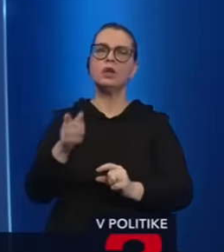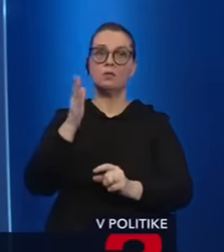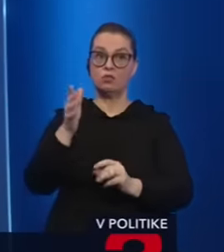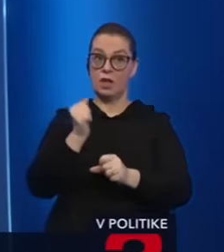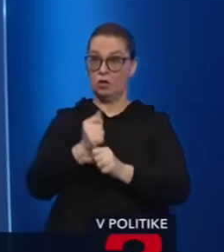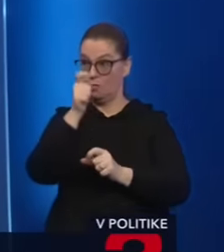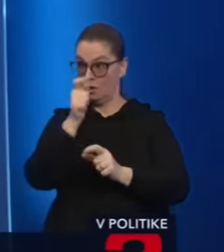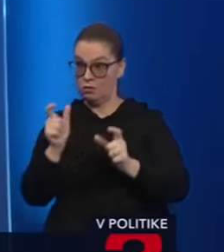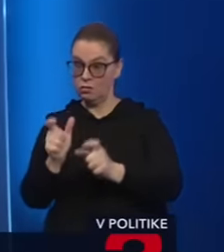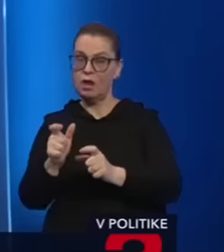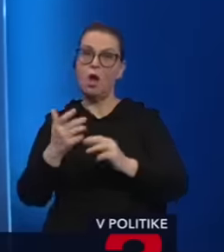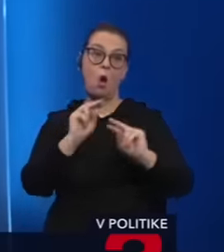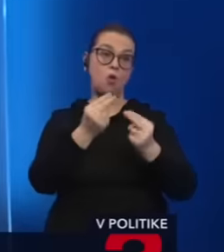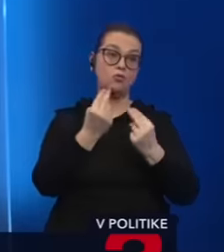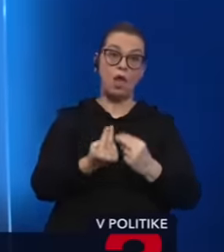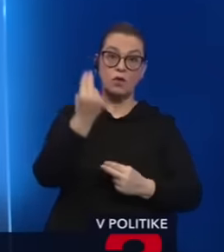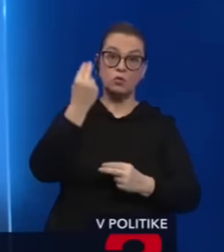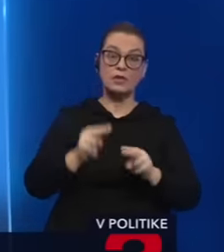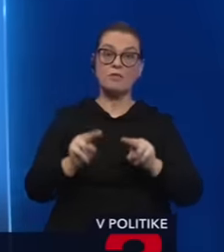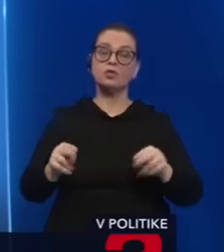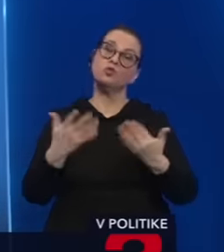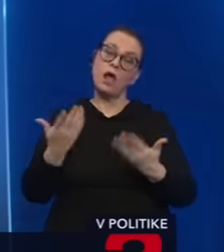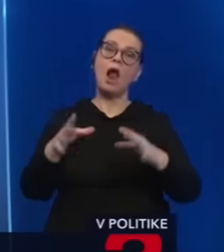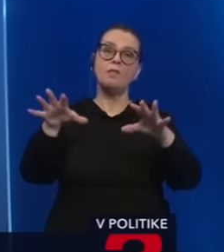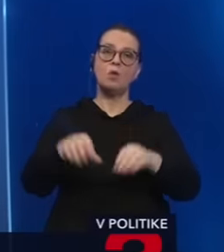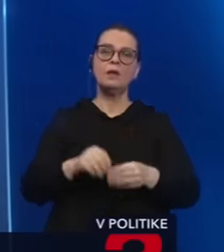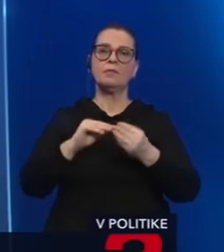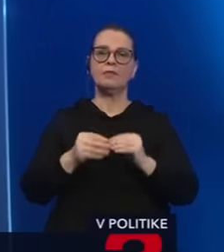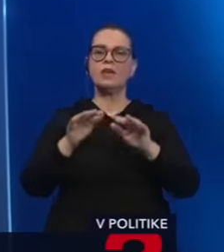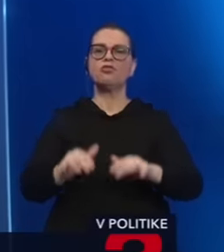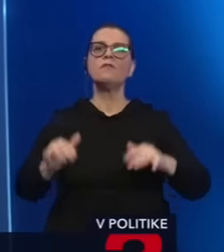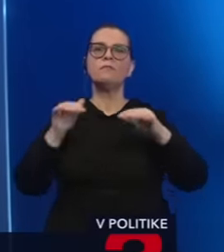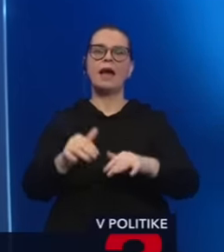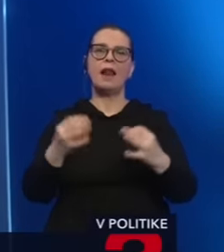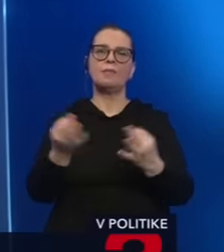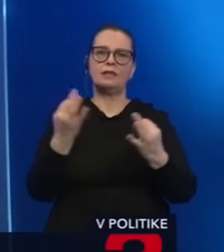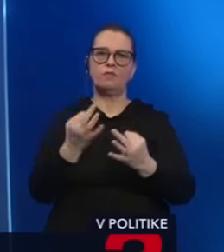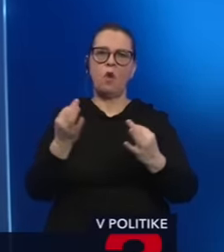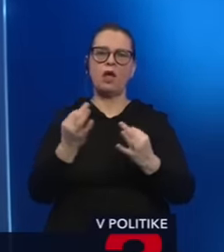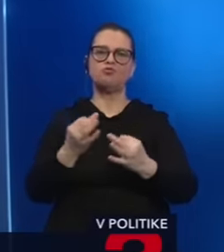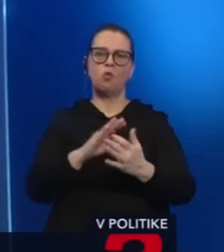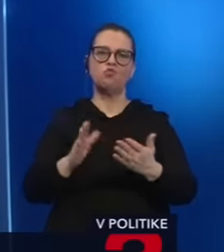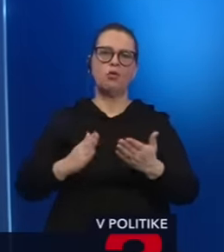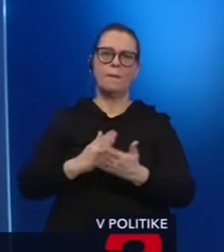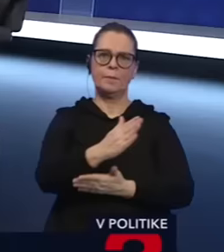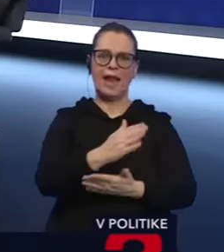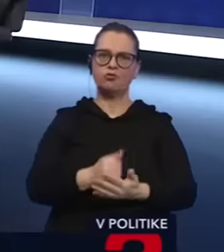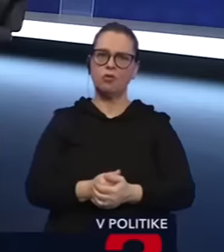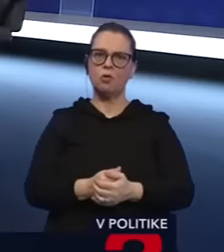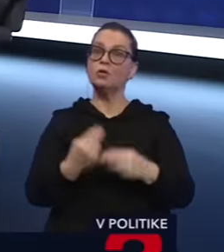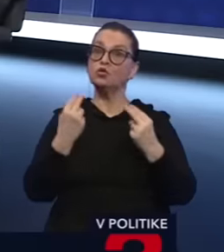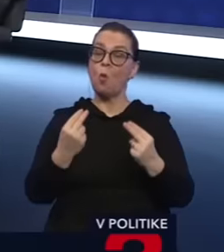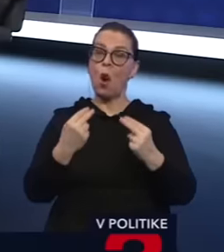robiť obštrukcie, či sa bude odvolávať na ústavný súd, alebo príjme fakt, že v parlamente niečo prešlo. Takže toto je dôležité, aby sme potom vedeli my